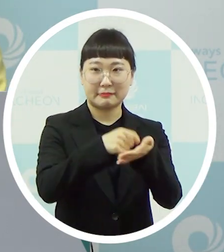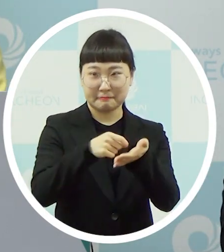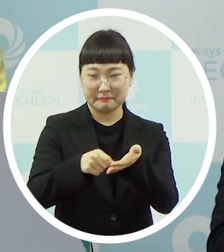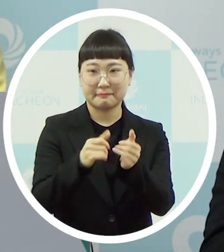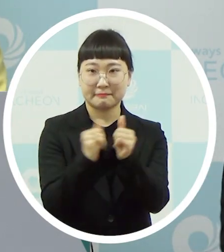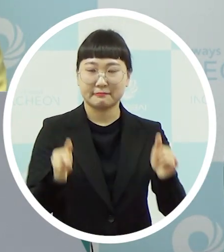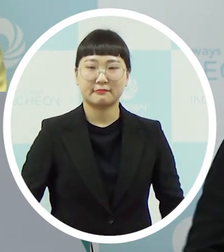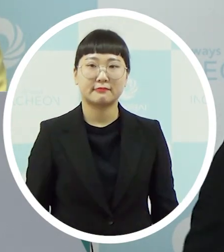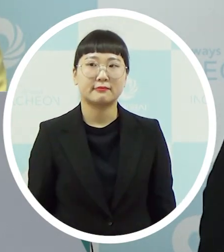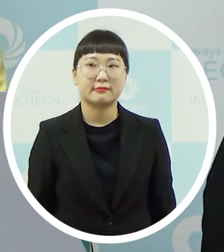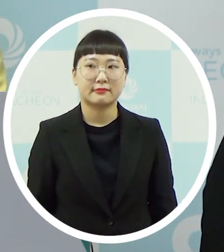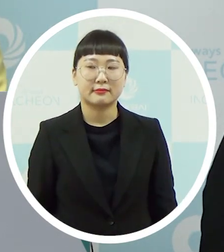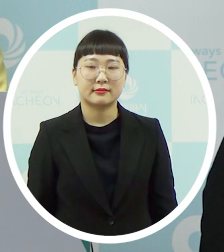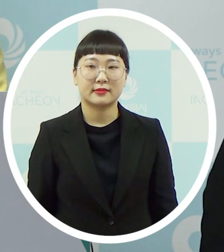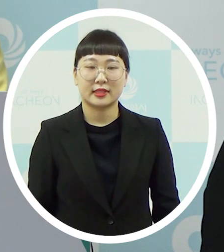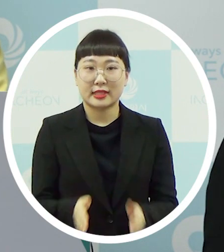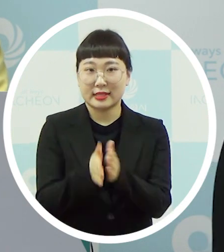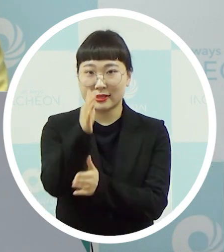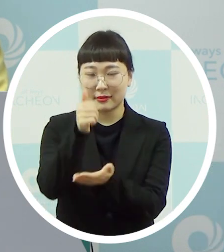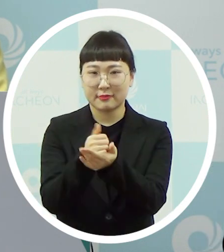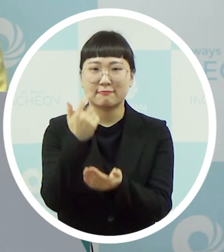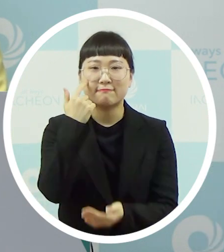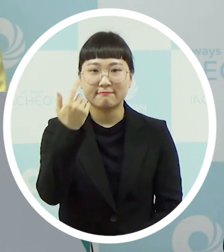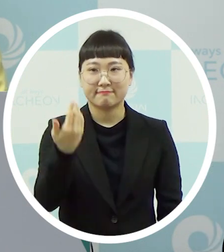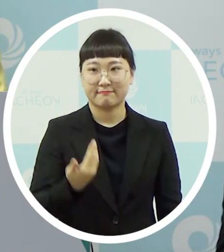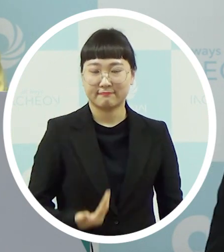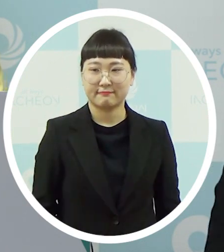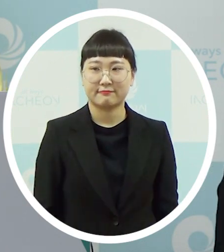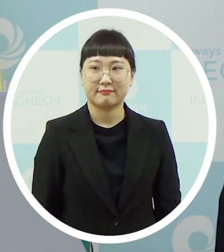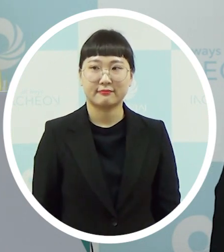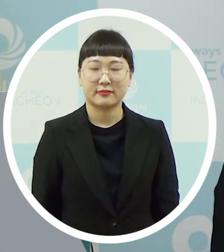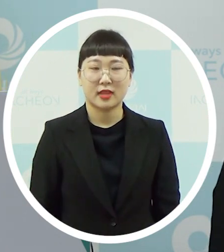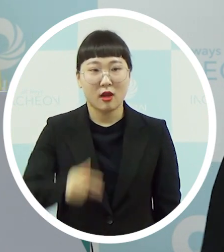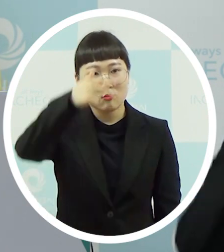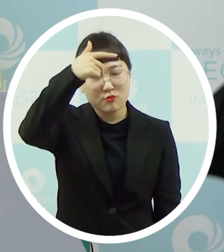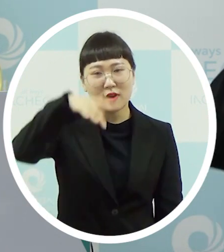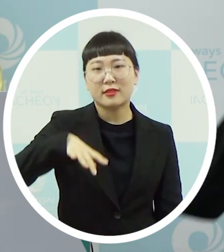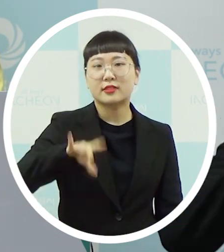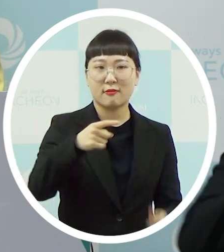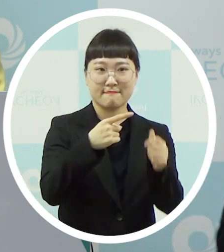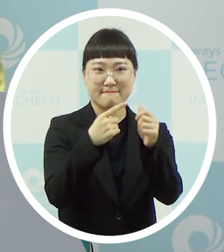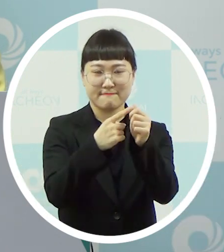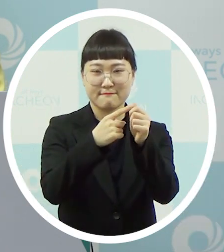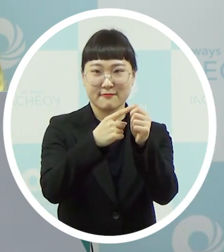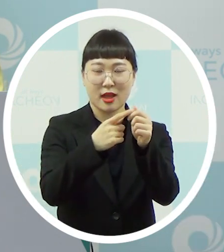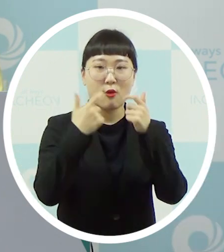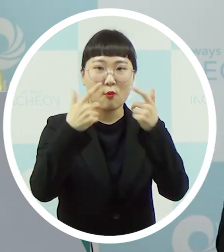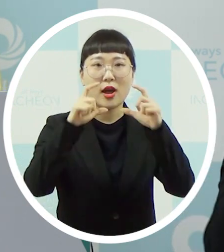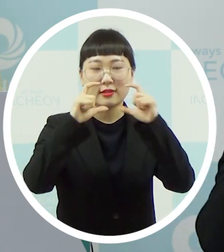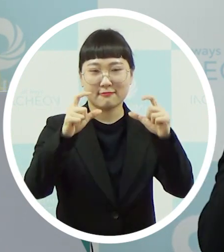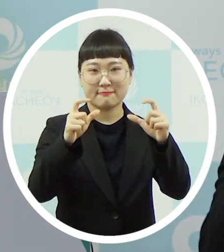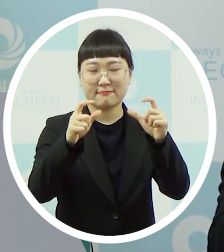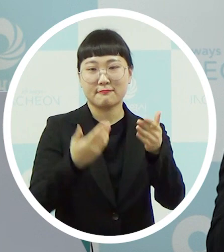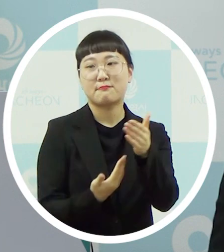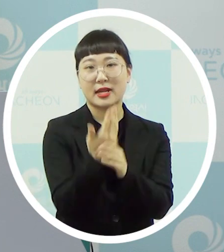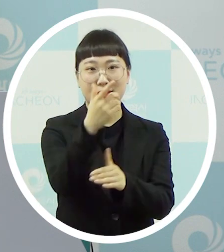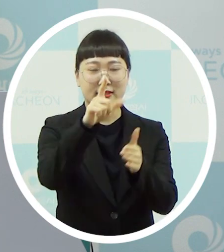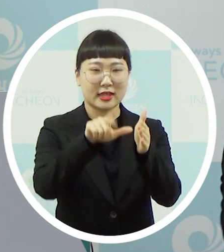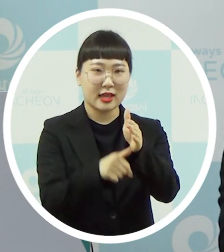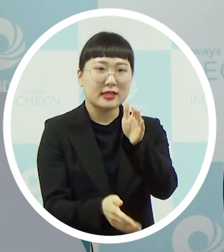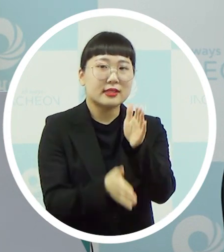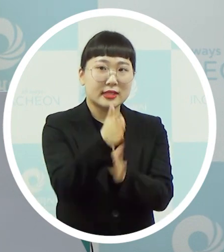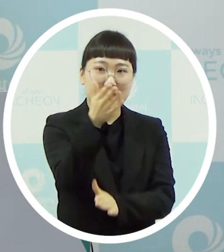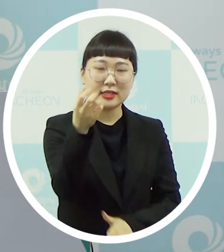처음에 시장님께 좀 여쭤볼게요. 처음에 이제 부평구에서 흑진 환자 나왔을 때는 시에서 이동 경로라든지 이런 것들을